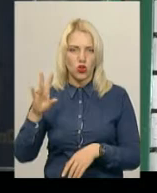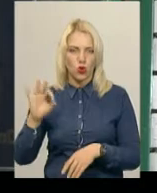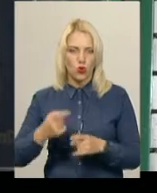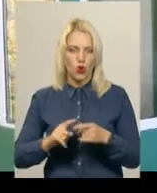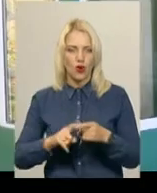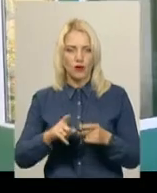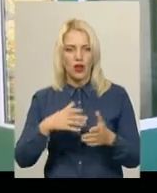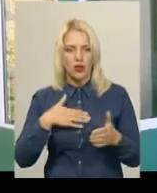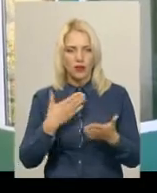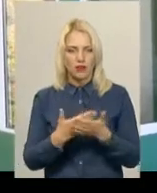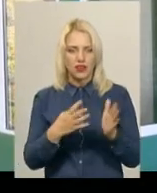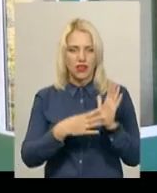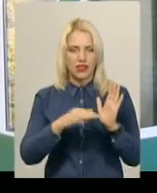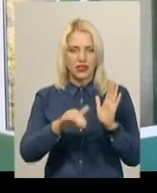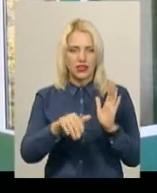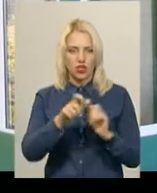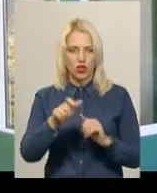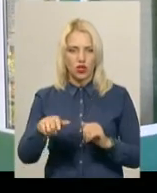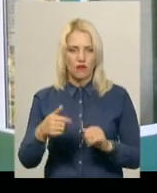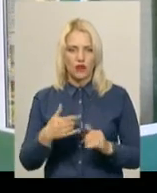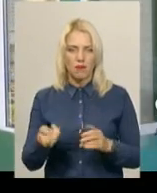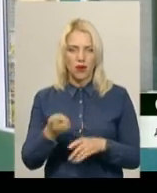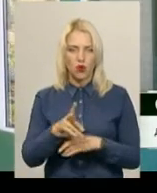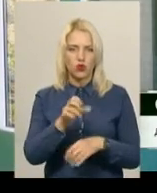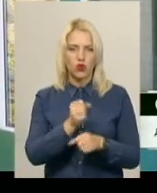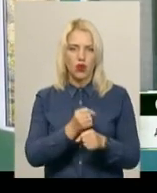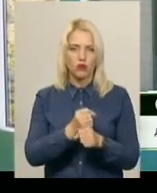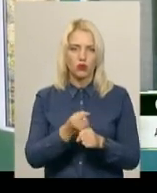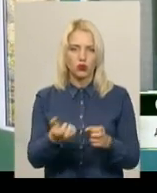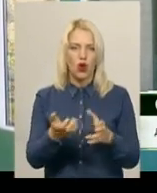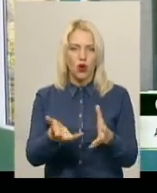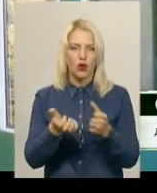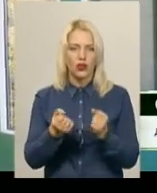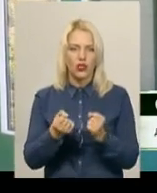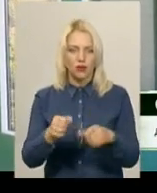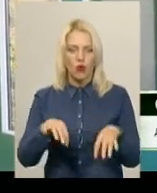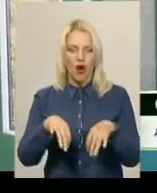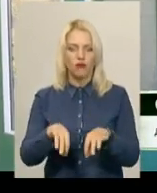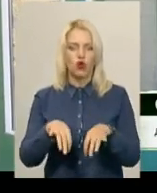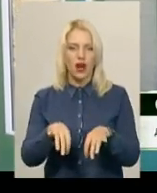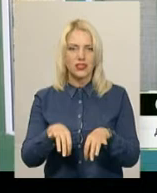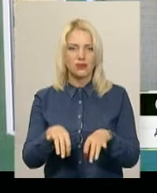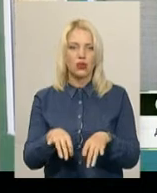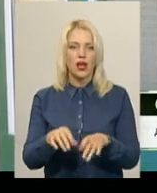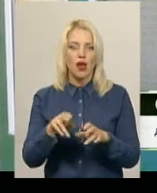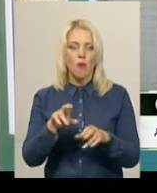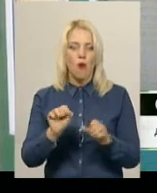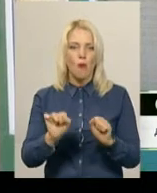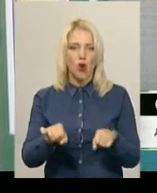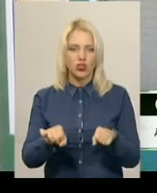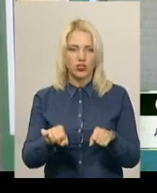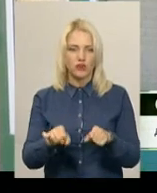громадах нараховує майже 9 тисяч чоловік. Приходжу на роботу, отримую автотранспорт, по мірі можливості